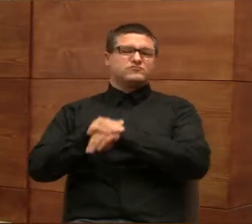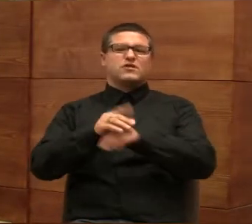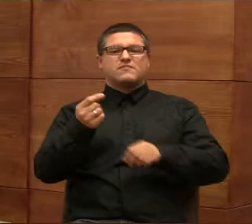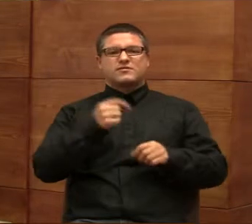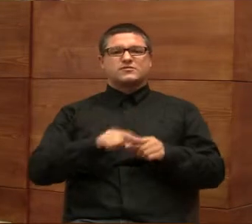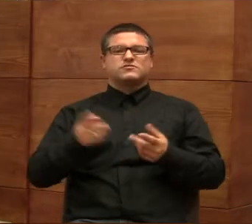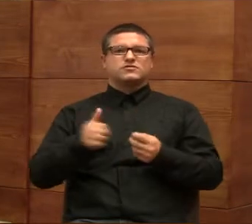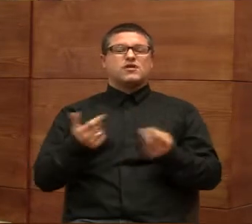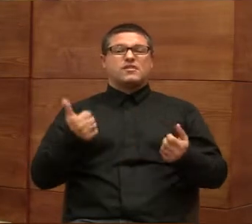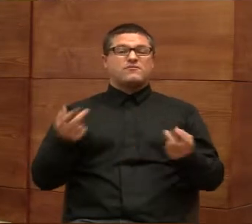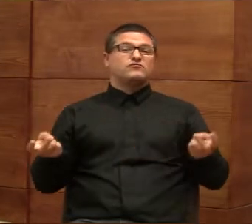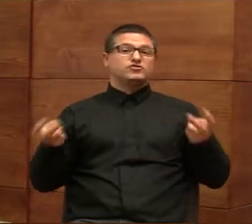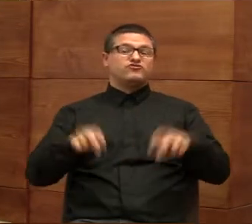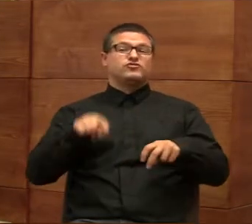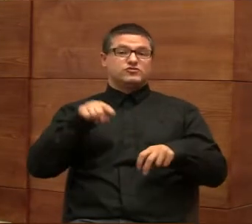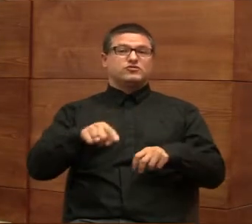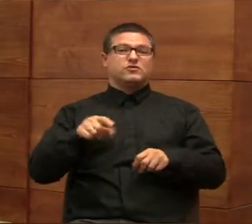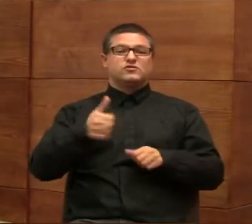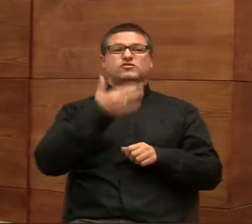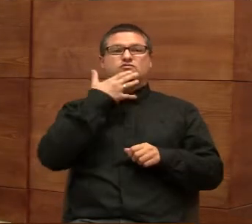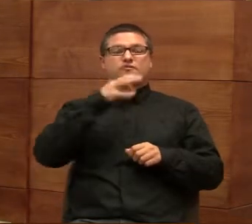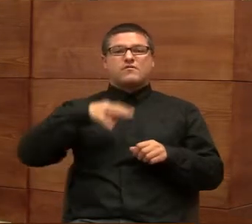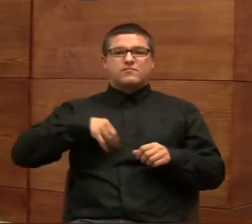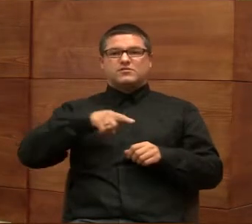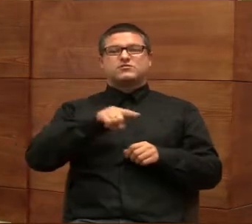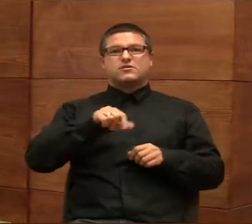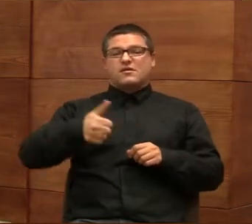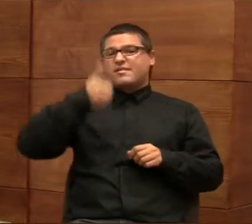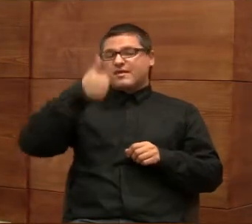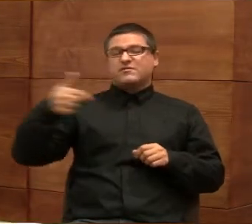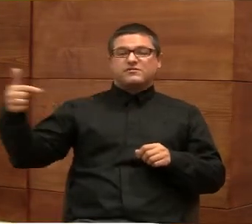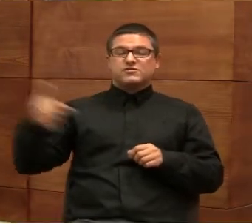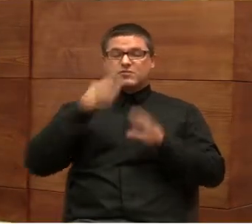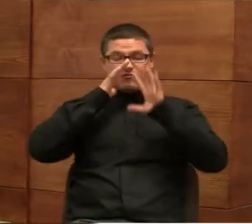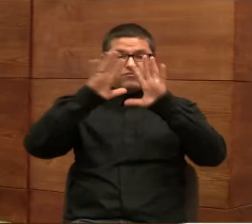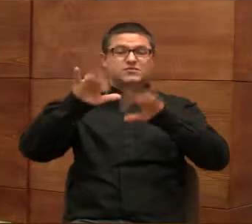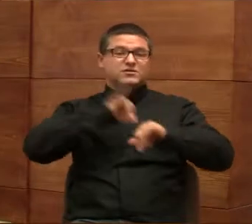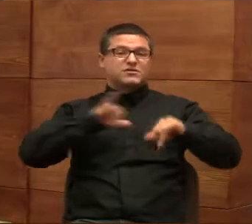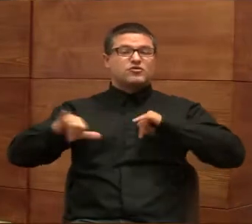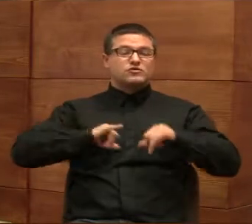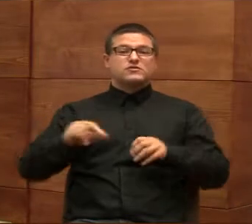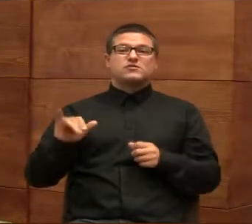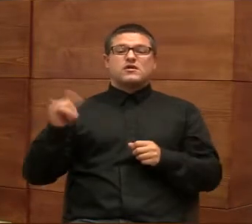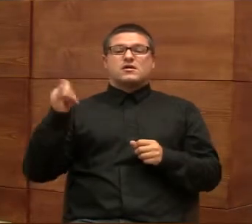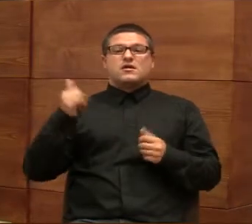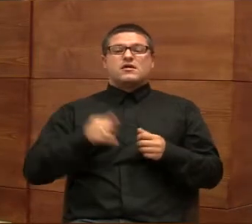partnerstwa stworzyć i myślę, że tutaj co Pani Prezes mówiła, to najpierw pokazać samorządom, że jako